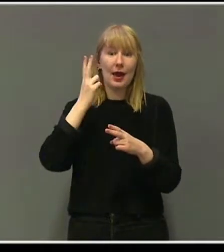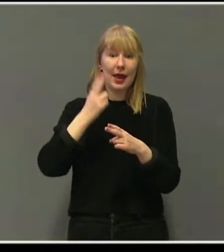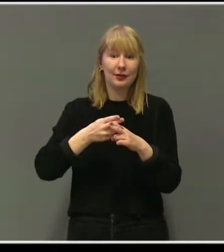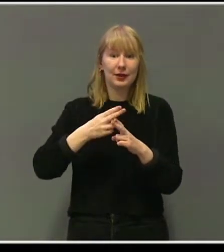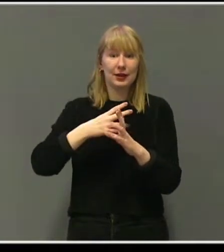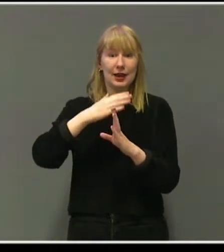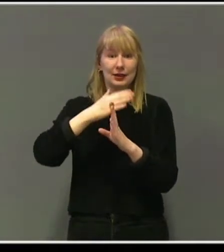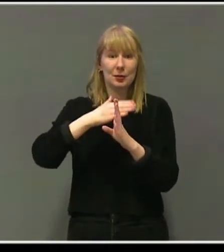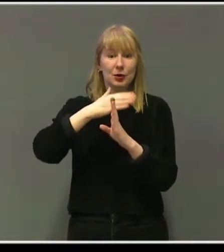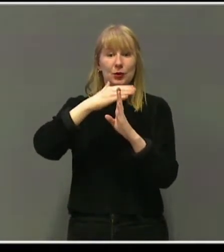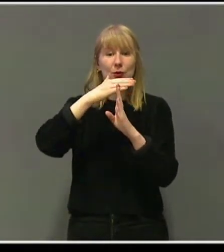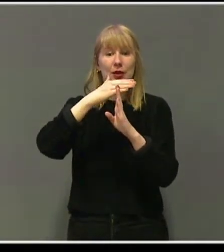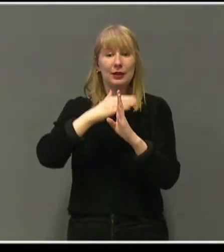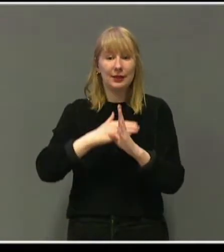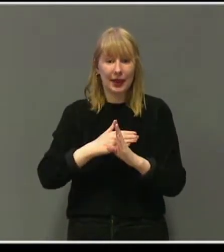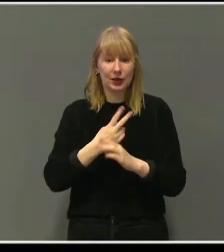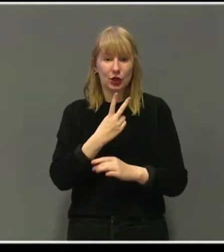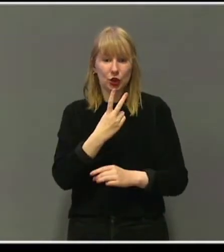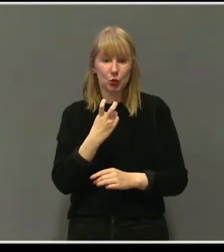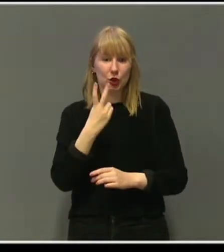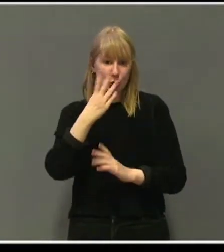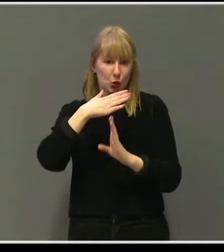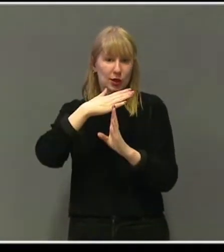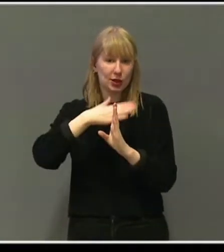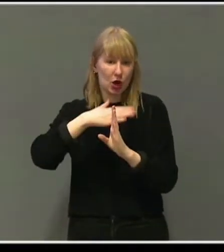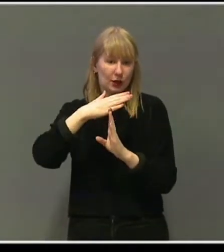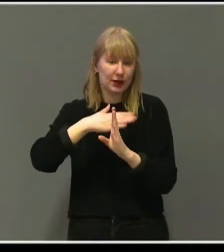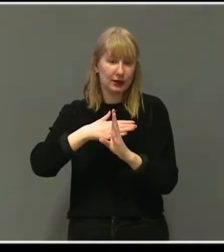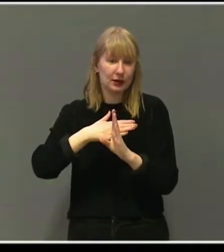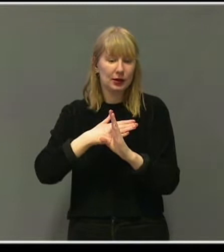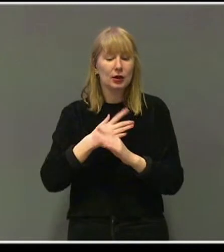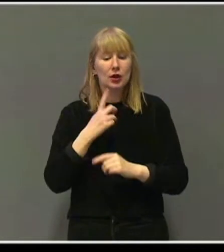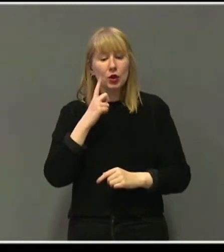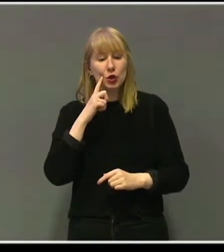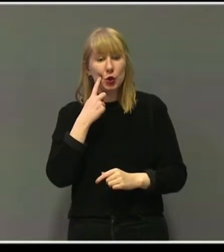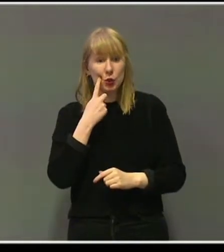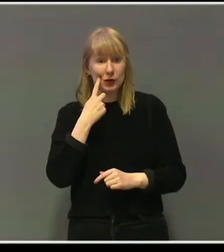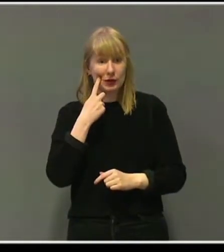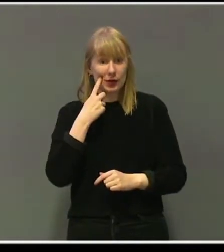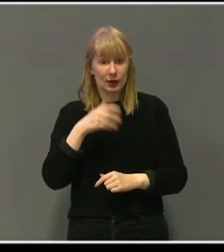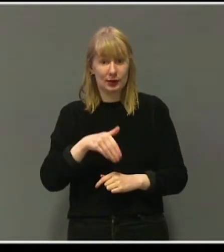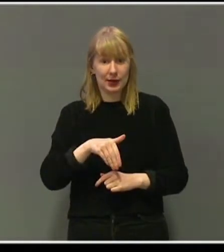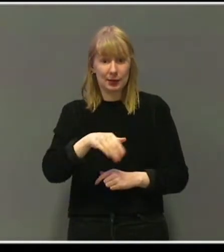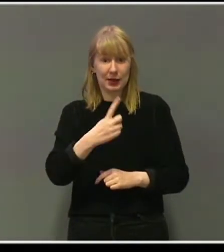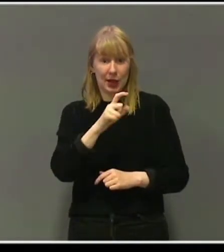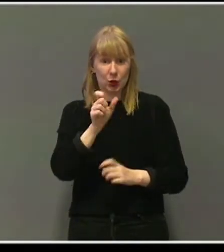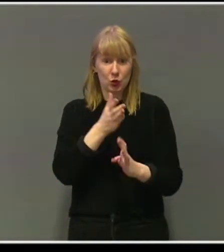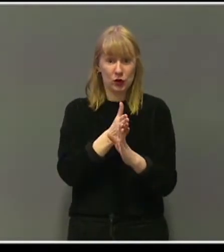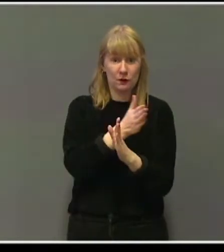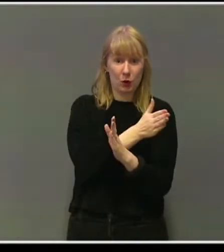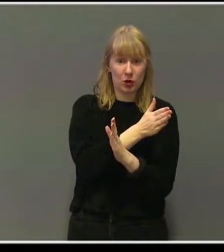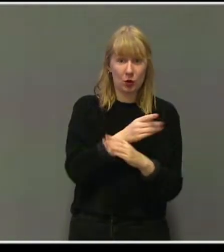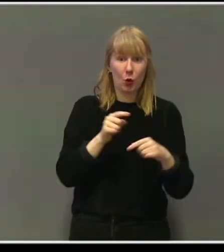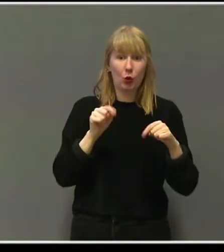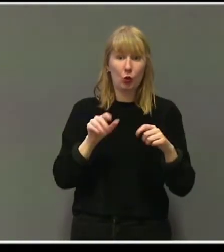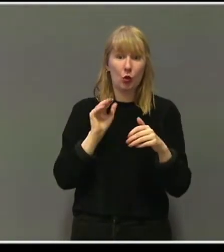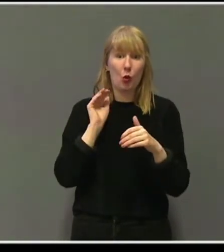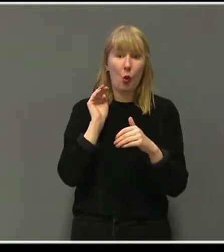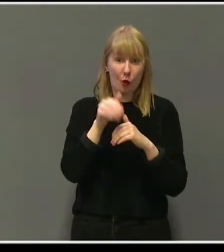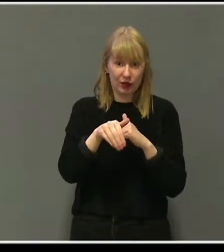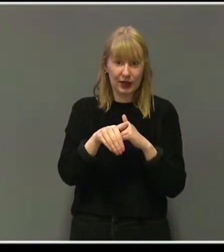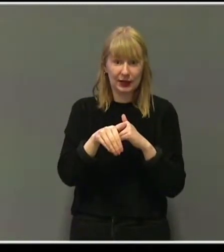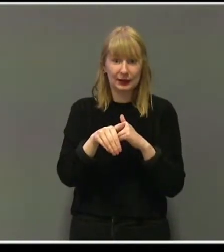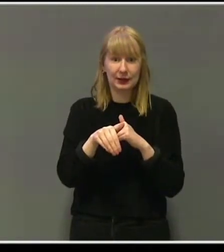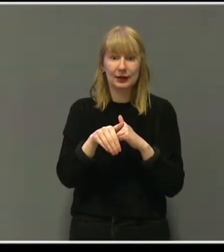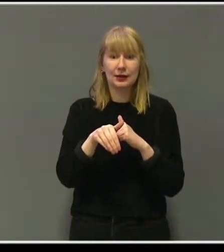temperaturen kom ned i 22 grader. Trude hadde hatt termin en uke tidligere, og nå var hun på overtid og